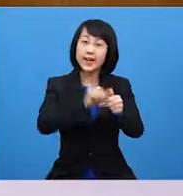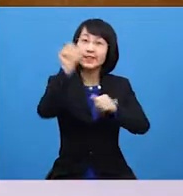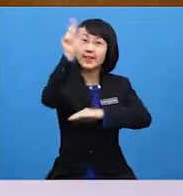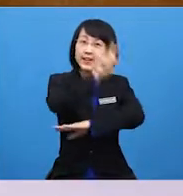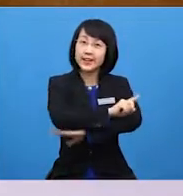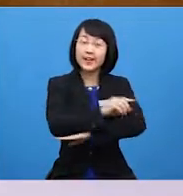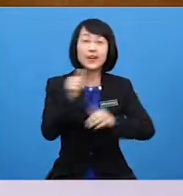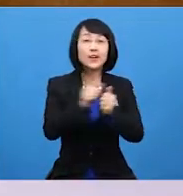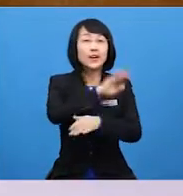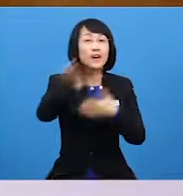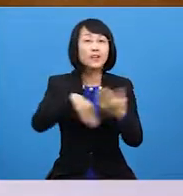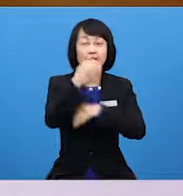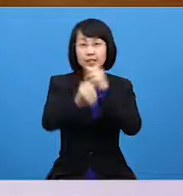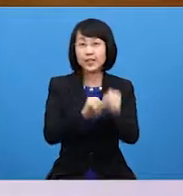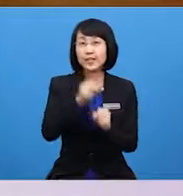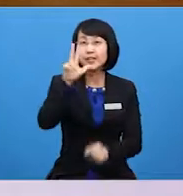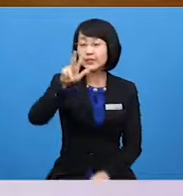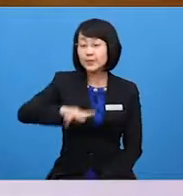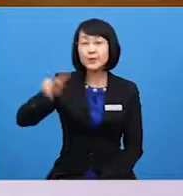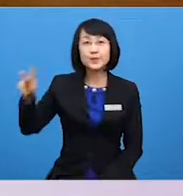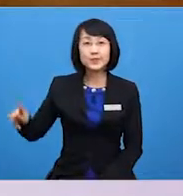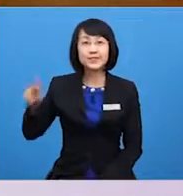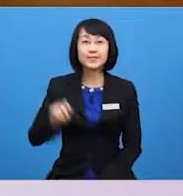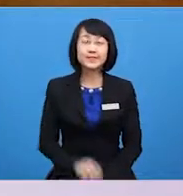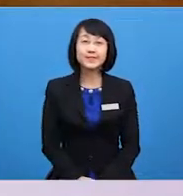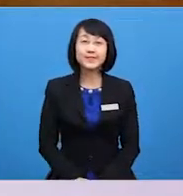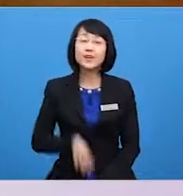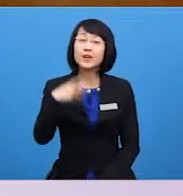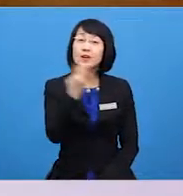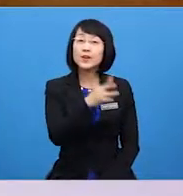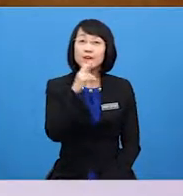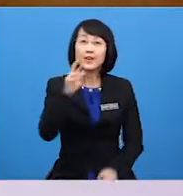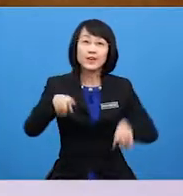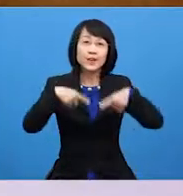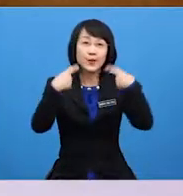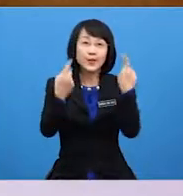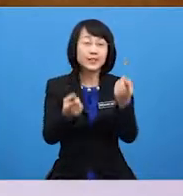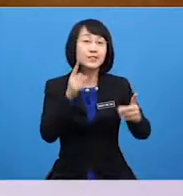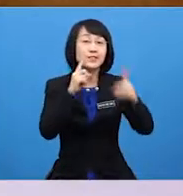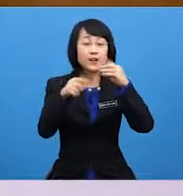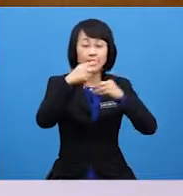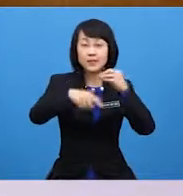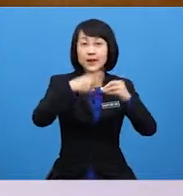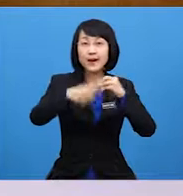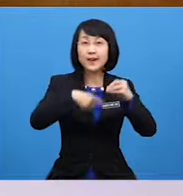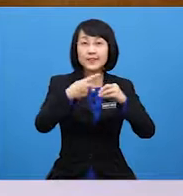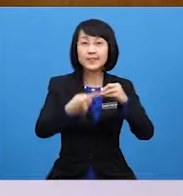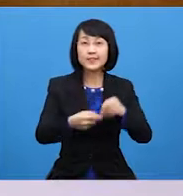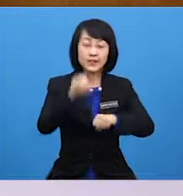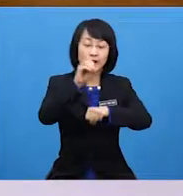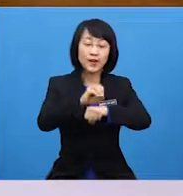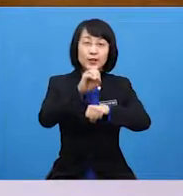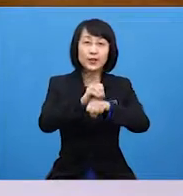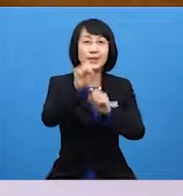with all the year 3 pupils We are going to talk about occupation